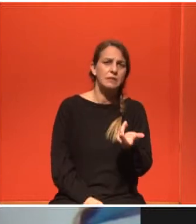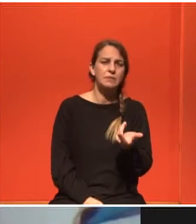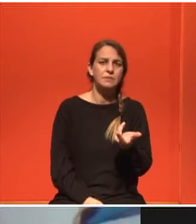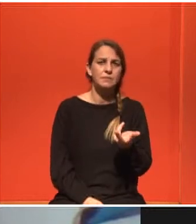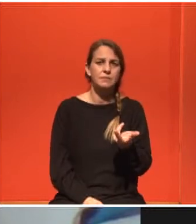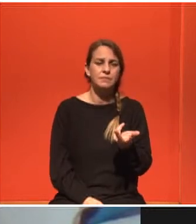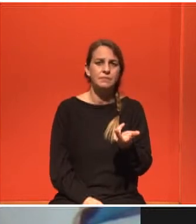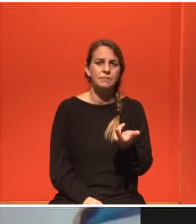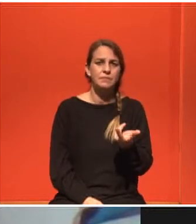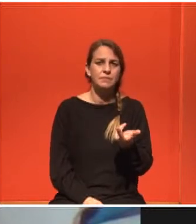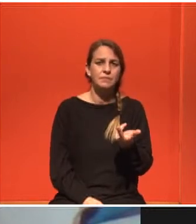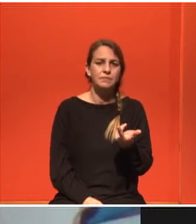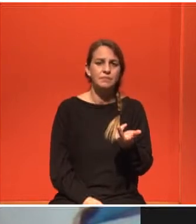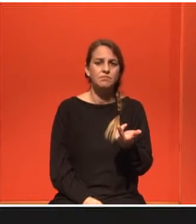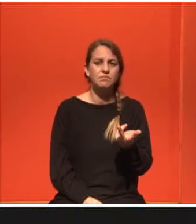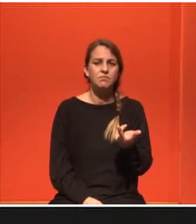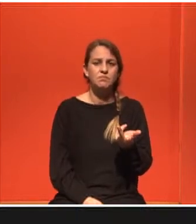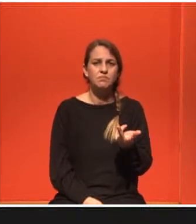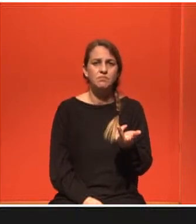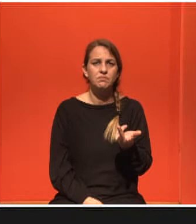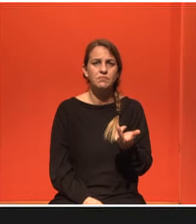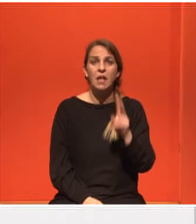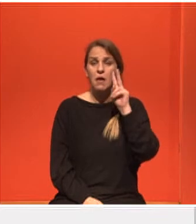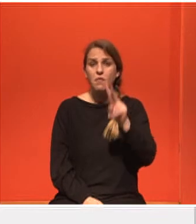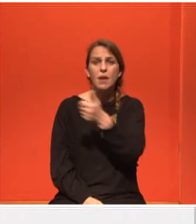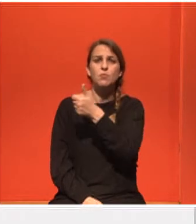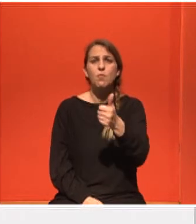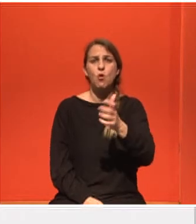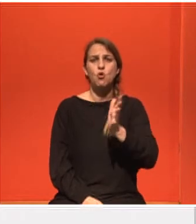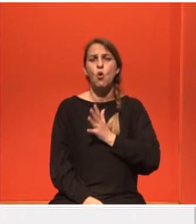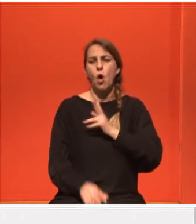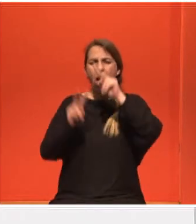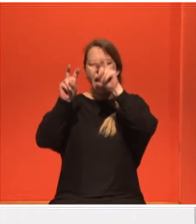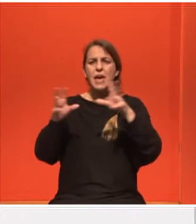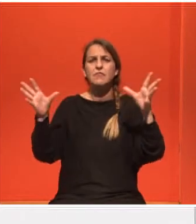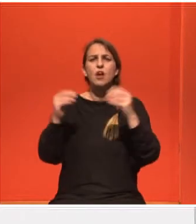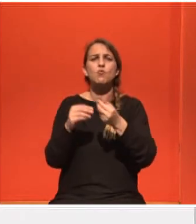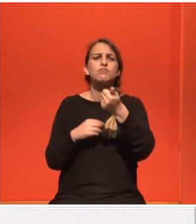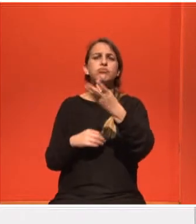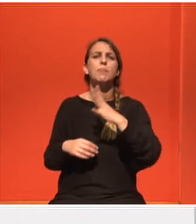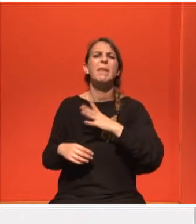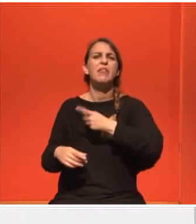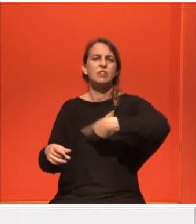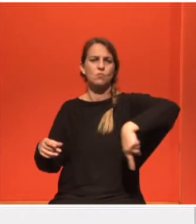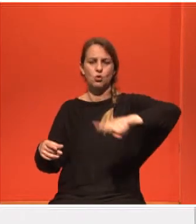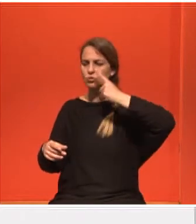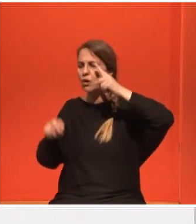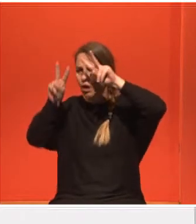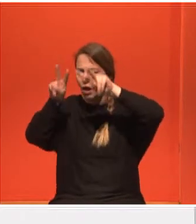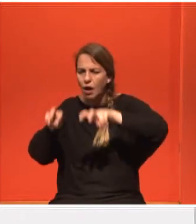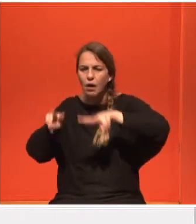αν θέλετε από πληθυσμιακές μελέτες δηλαδή παρακολουθούσαμε την